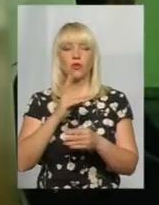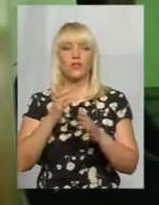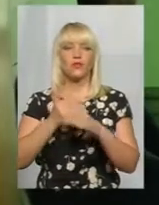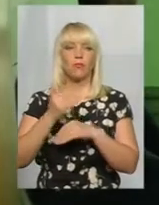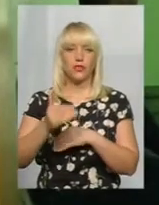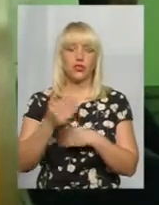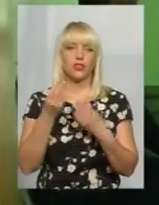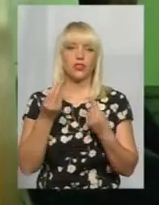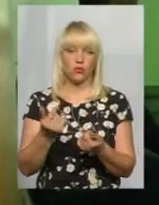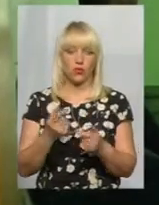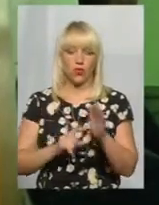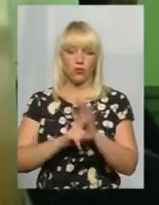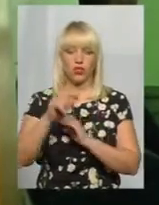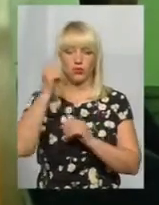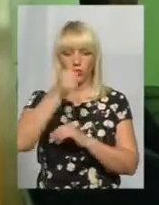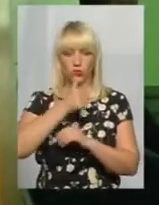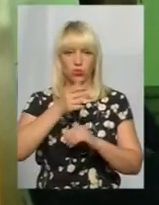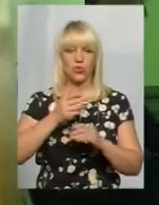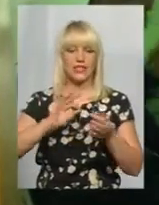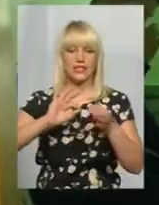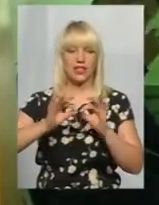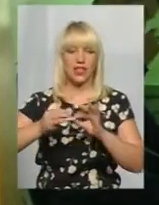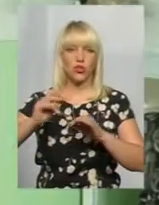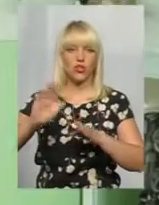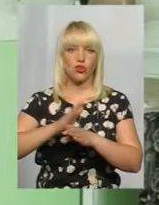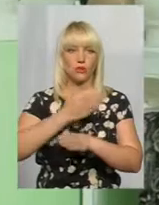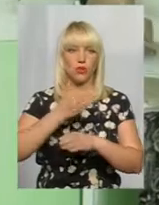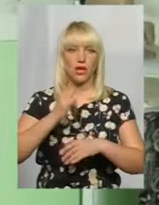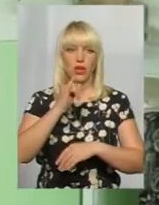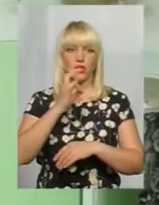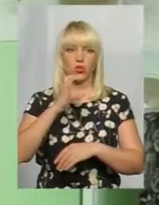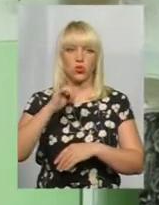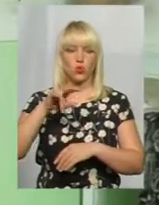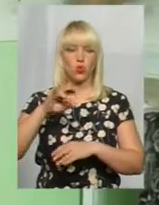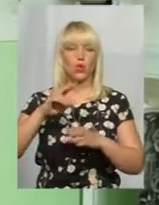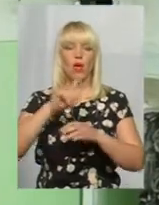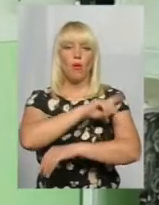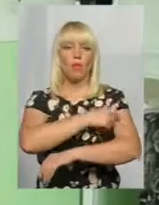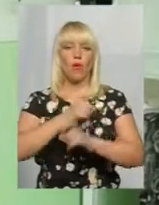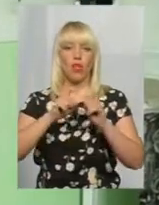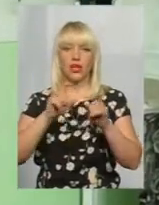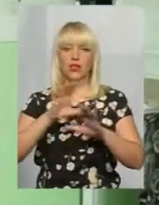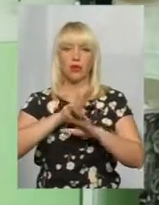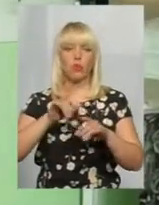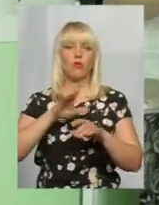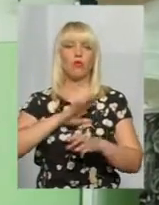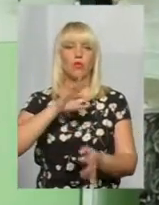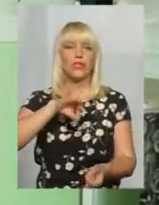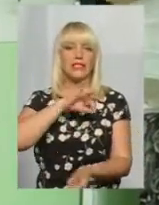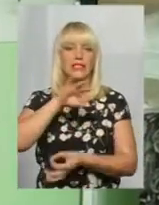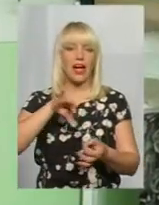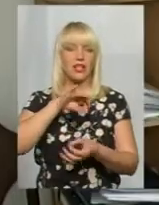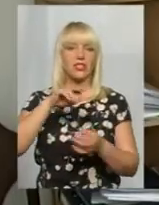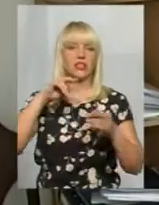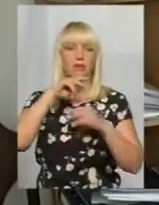На початку року складнощів з розподілом інсуліну у поліклініці не було, оскільки тут користувалися залишками препаратів з 17-го,